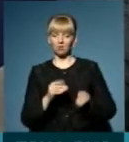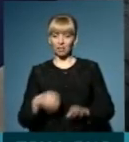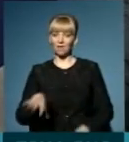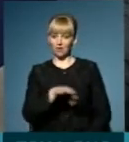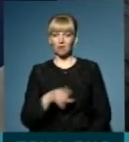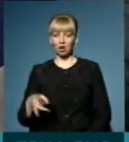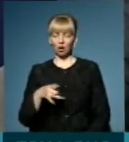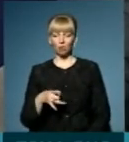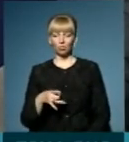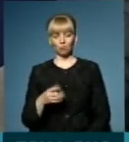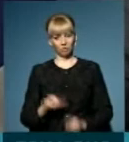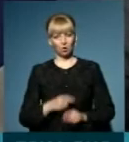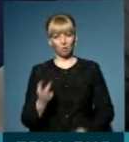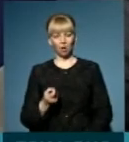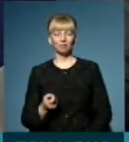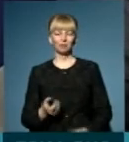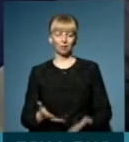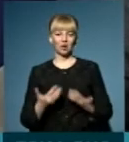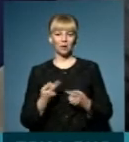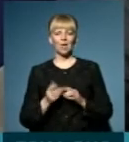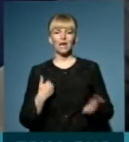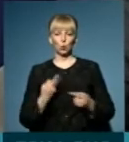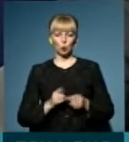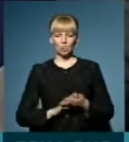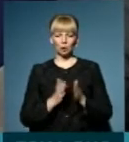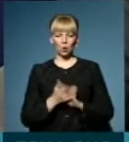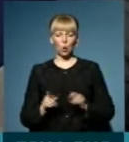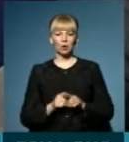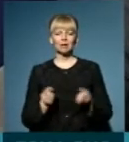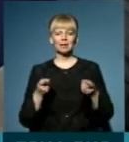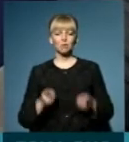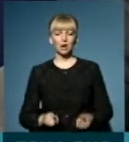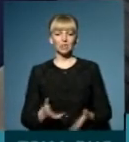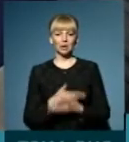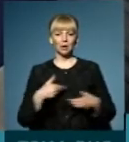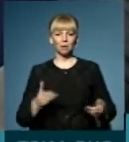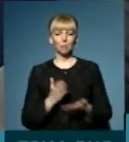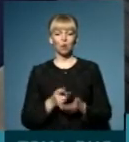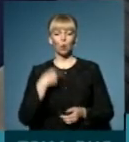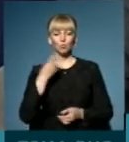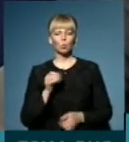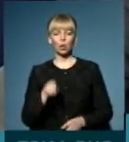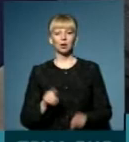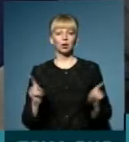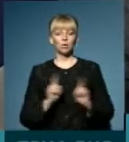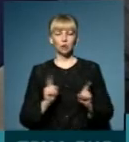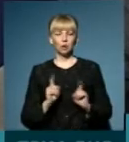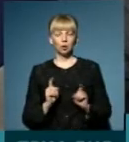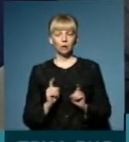район, це погодьтеся за мало? Ну, безумовно, ми реагуємо на таку ситуацію, однак насправді ми маємо говорити про те, що